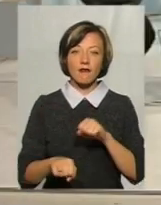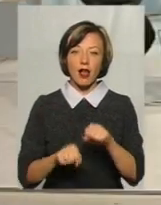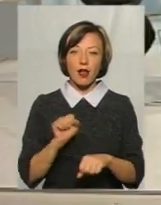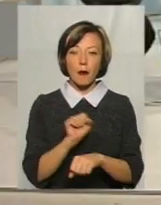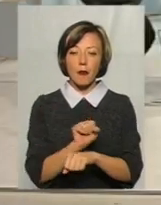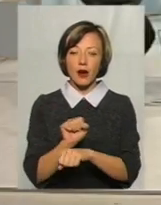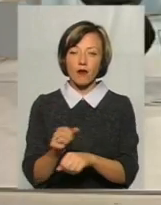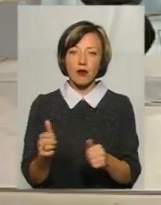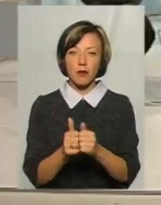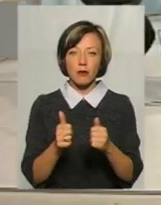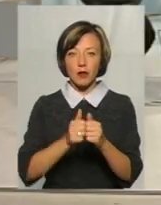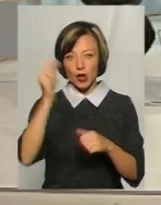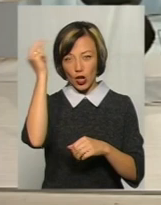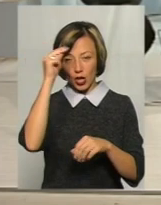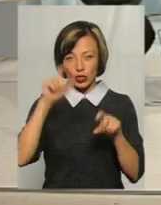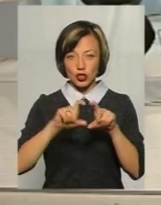сприяння, ну, власне,